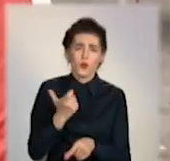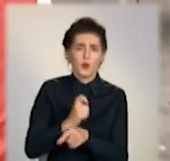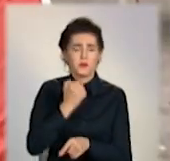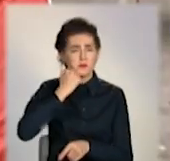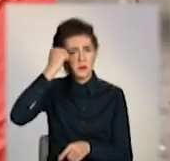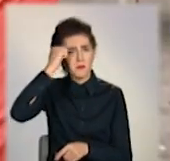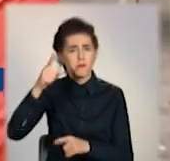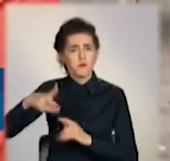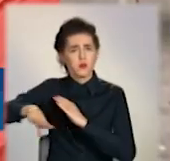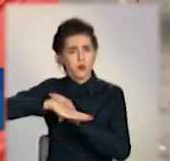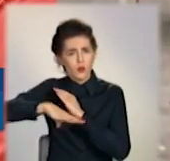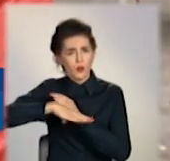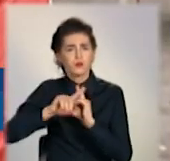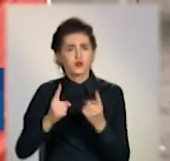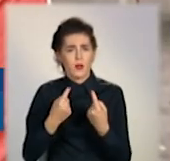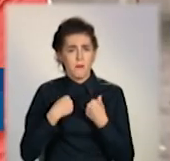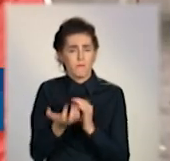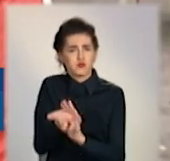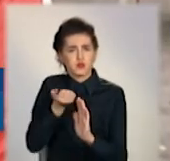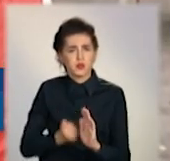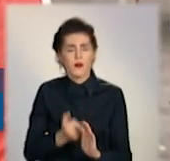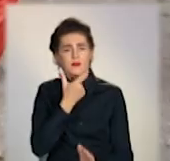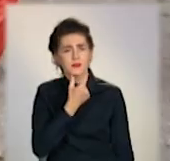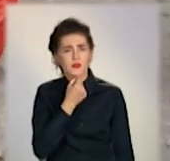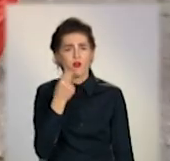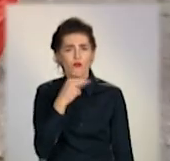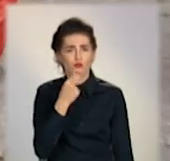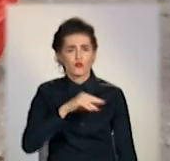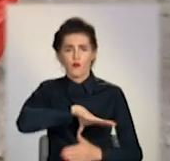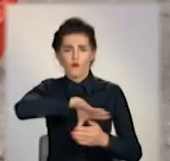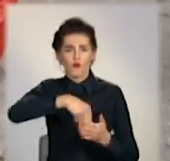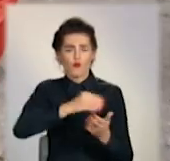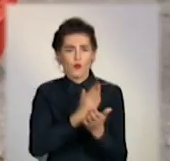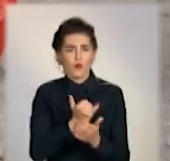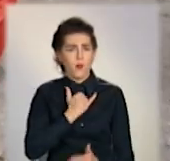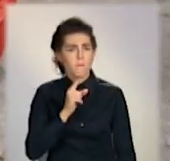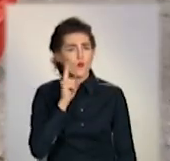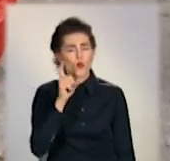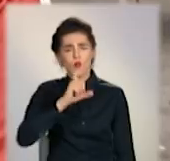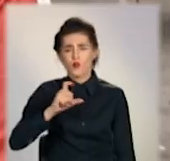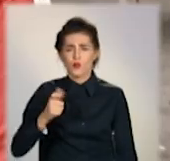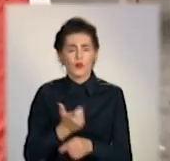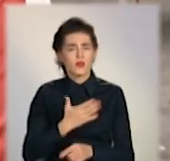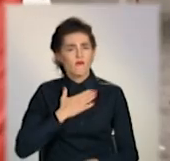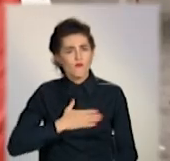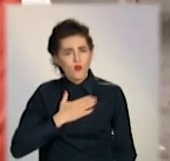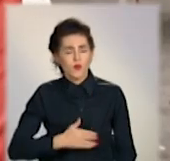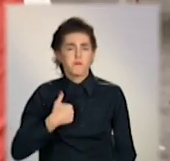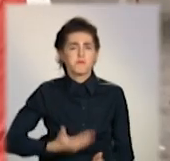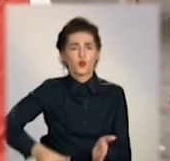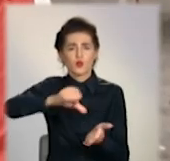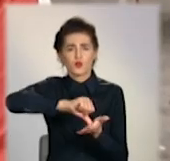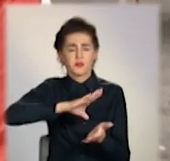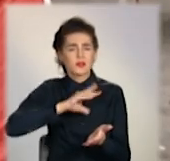оскільки ми отримали красиві, качіні всі снаряди, і у нас молоді дуже доволі. Крім того, ми участвували в програмі